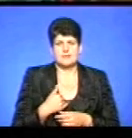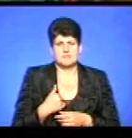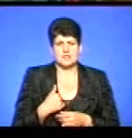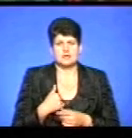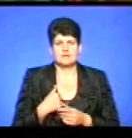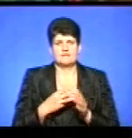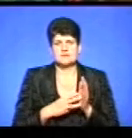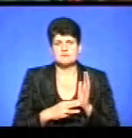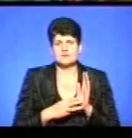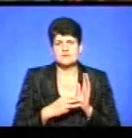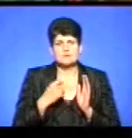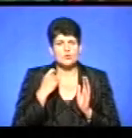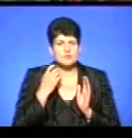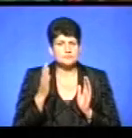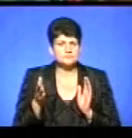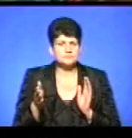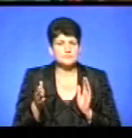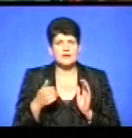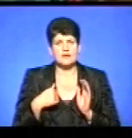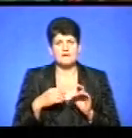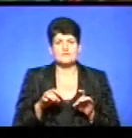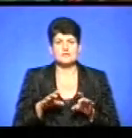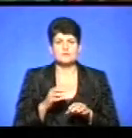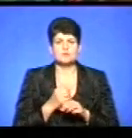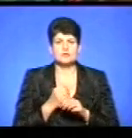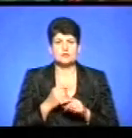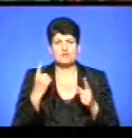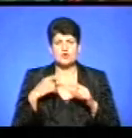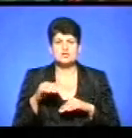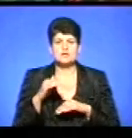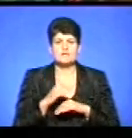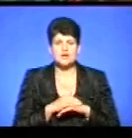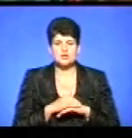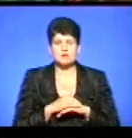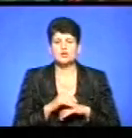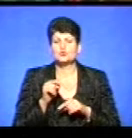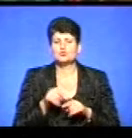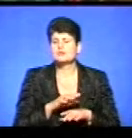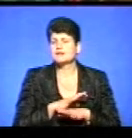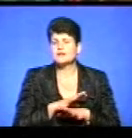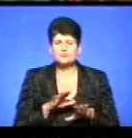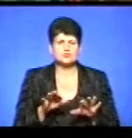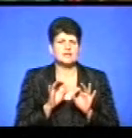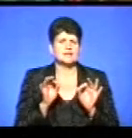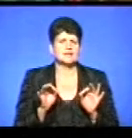пішов 88-й рік, я рішив зробити творчий вечір. Тобто тут не буде ніяких